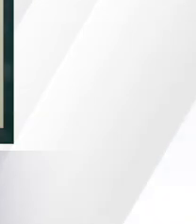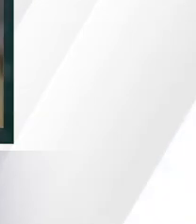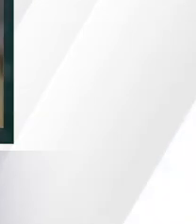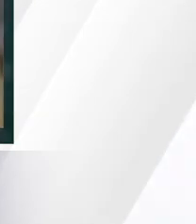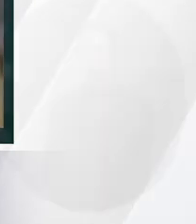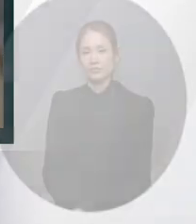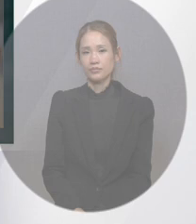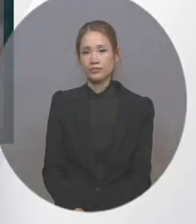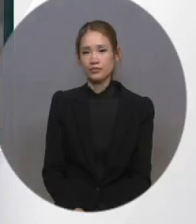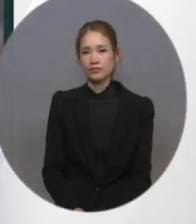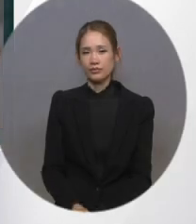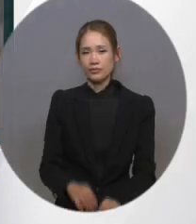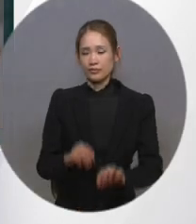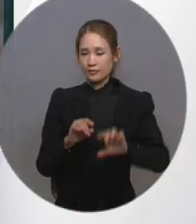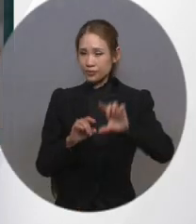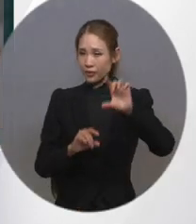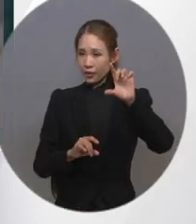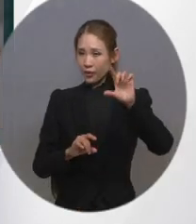넓음입니다.